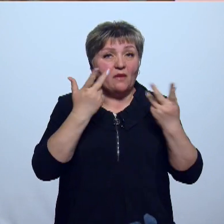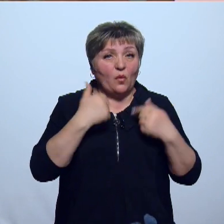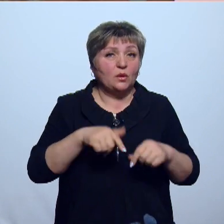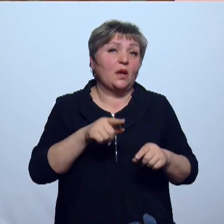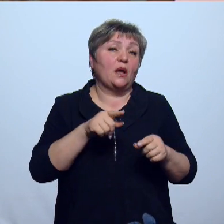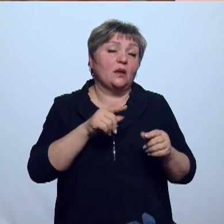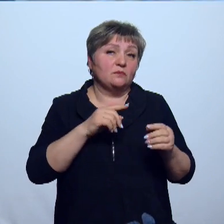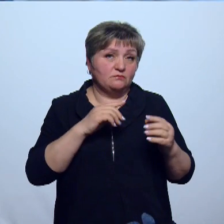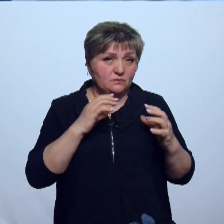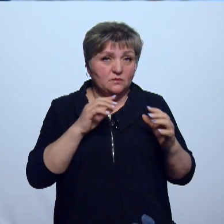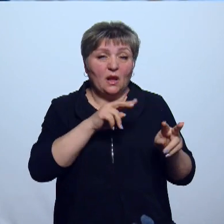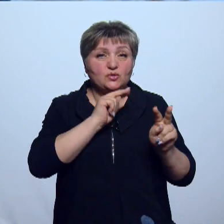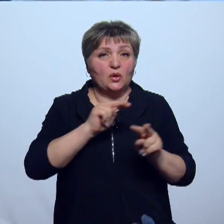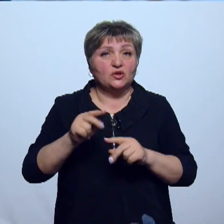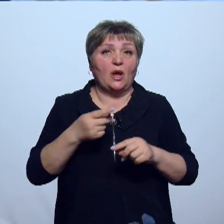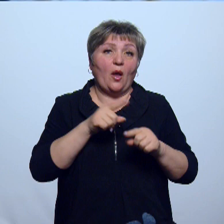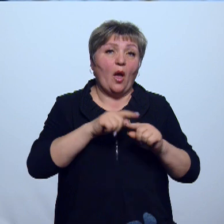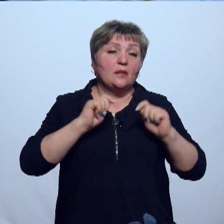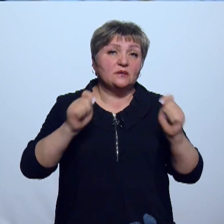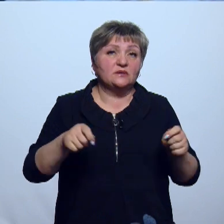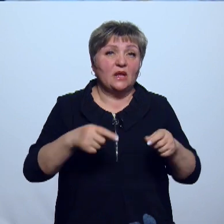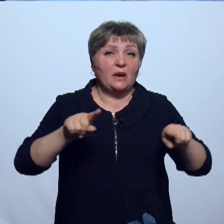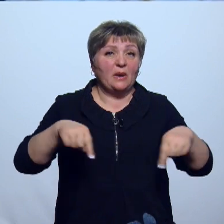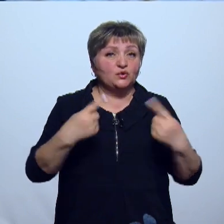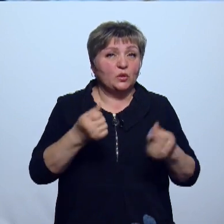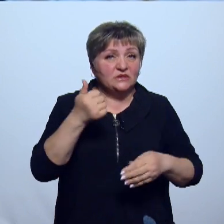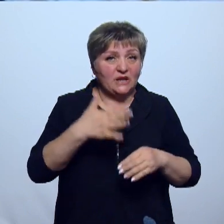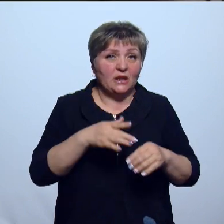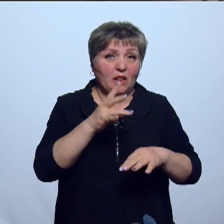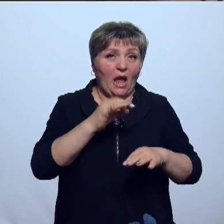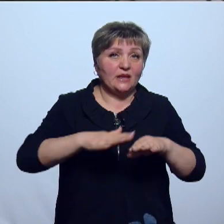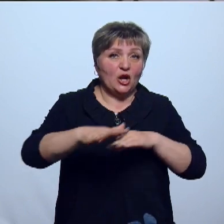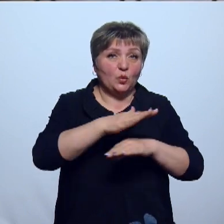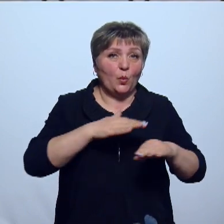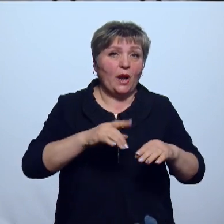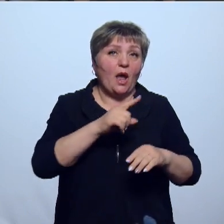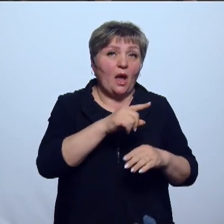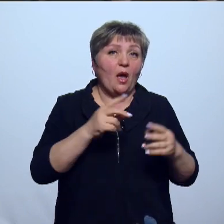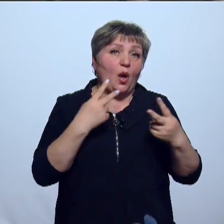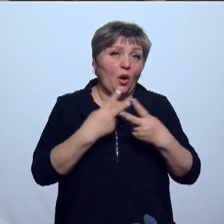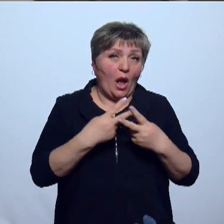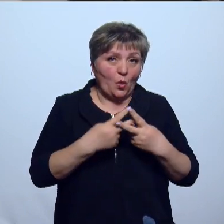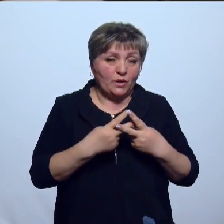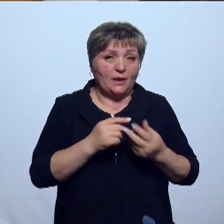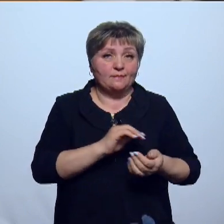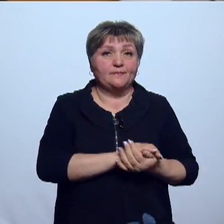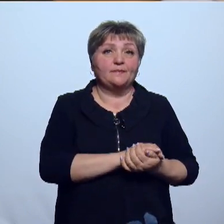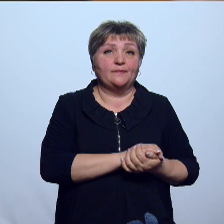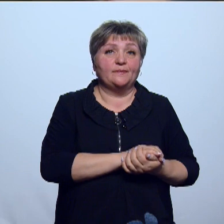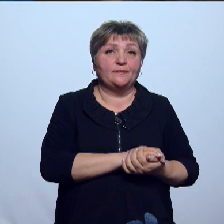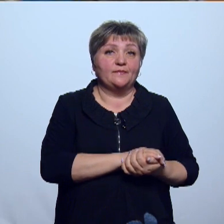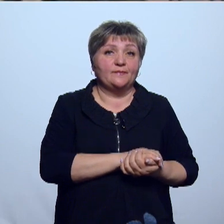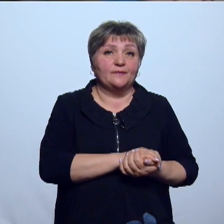содержания. В реабилитационный центр. Он открылся прямо здесь, на территории колонии. Комната воспитательная работает. Тут